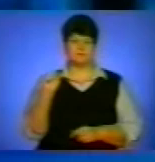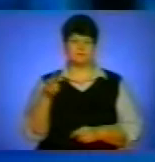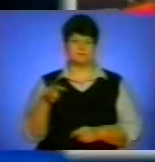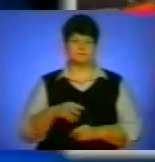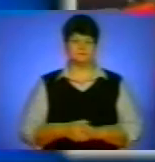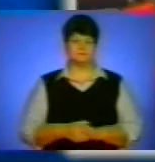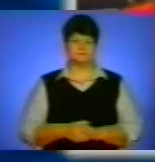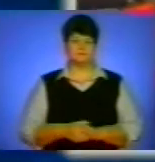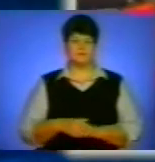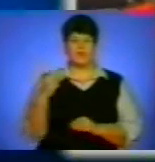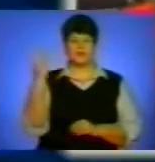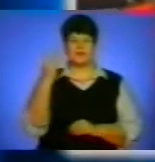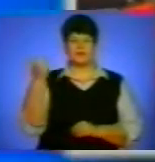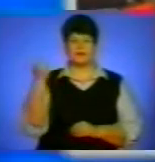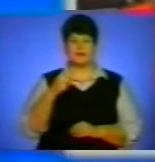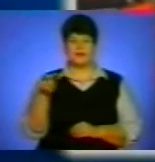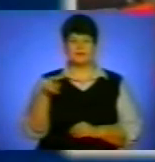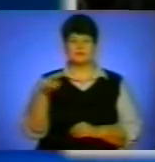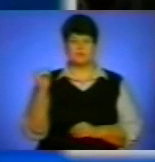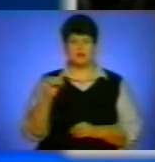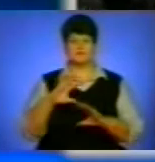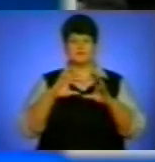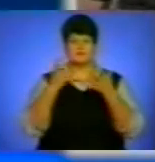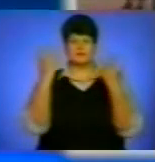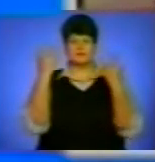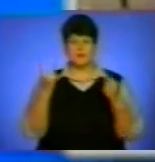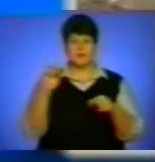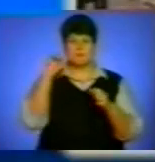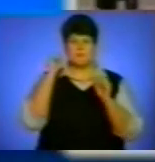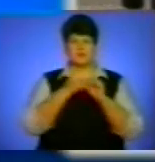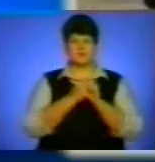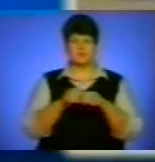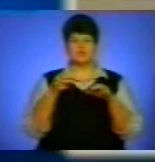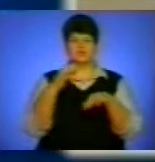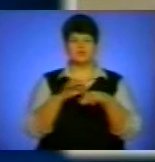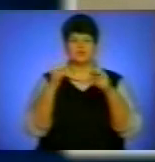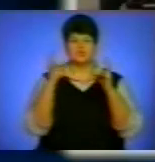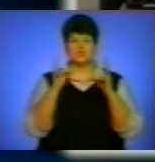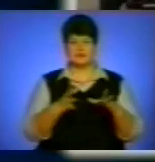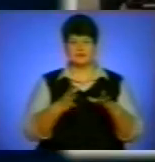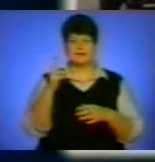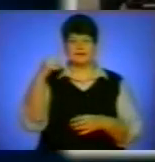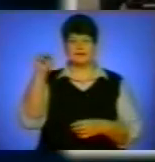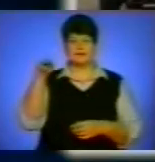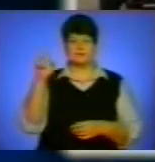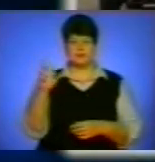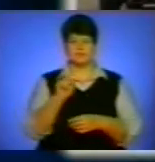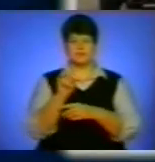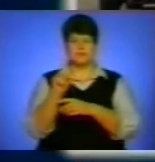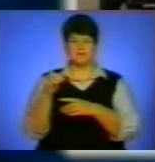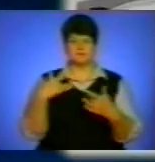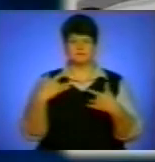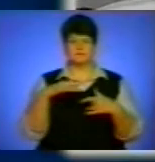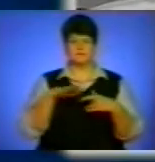У третю неділю листопада – Всесвітній день пам'яті жертв ДТП. На театральному майдані запалили свічки та автосиреною пом